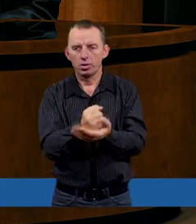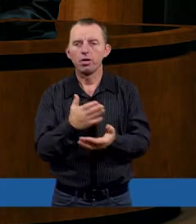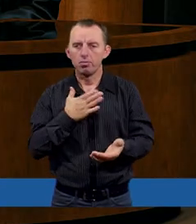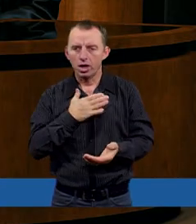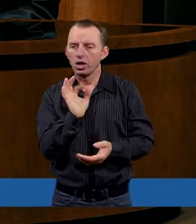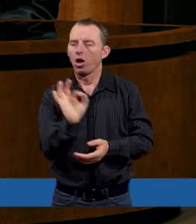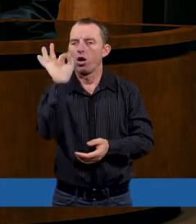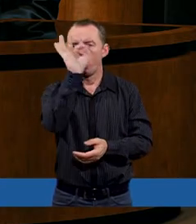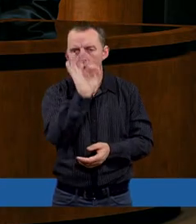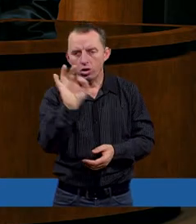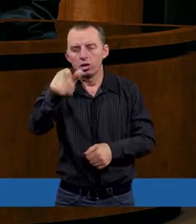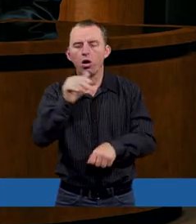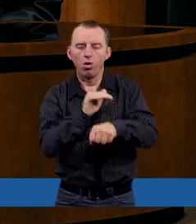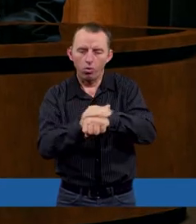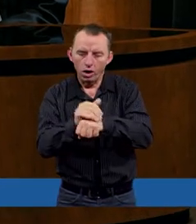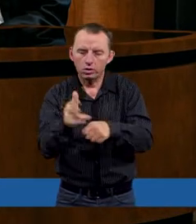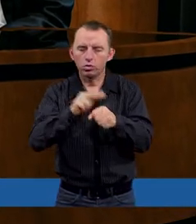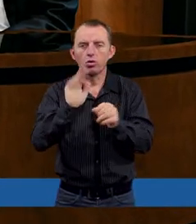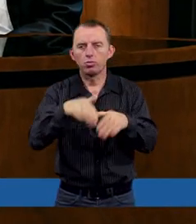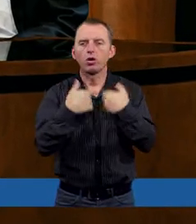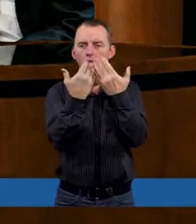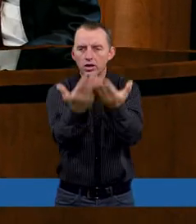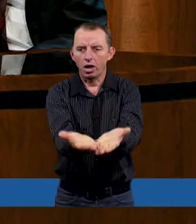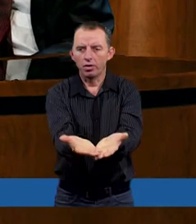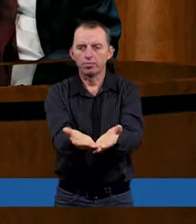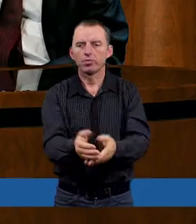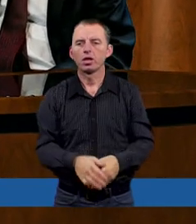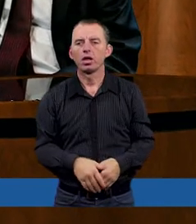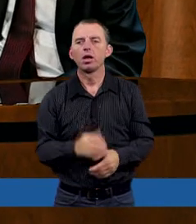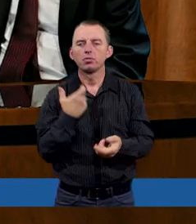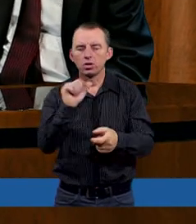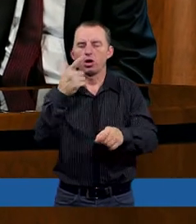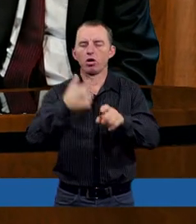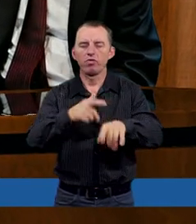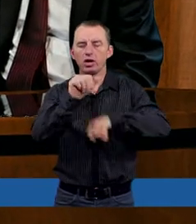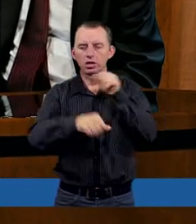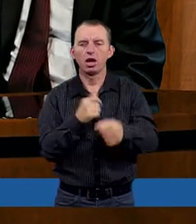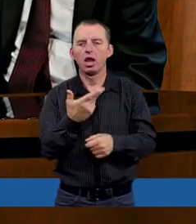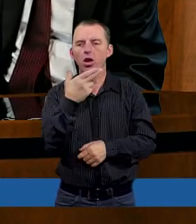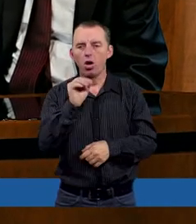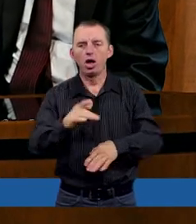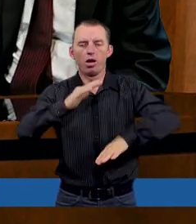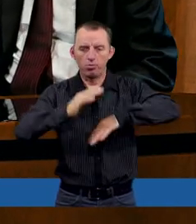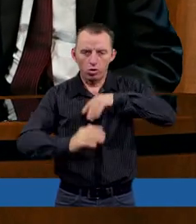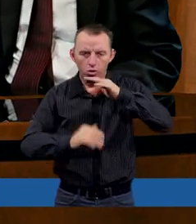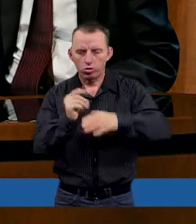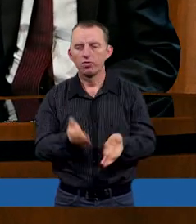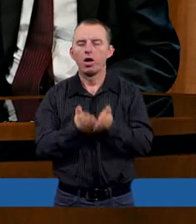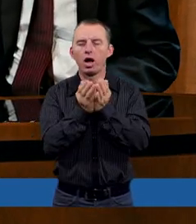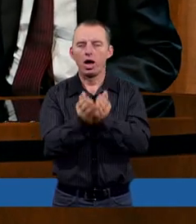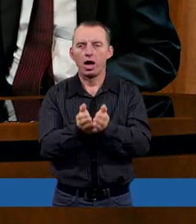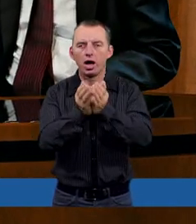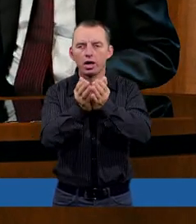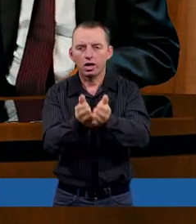okazję. To była łaska, którą Bóg im okazał. Przecież przez 120 lat Noe budował Arkę